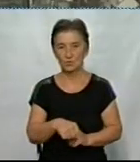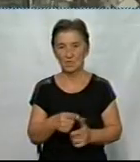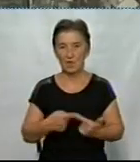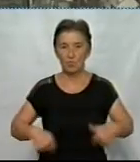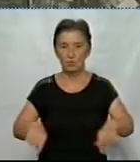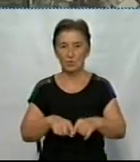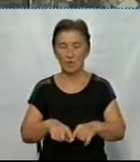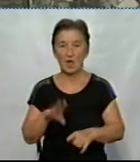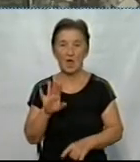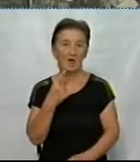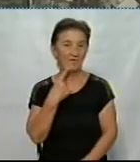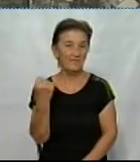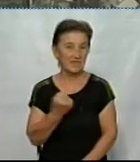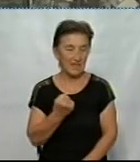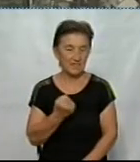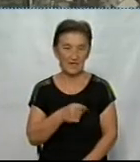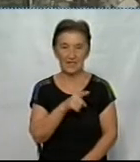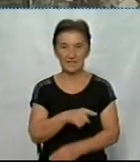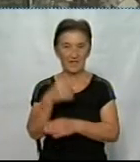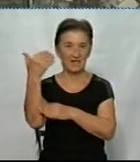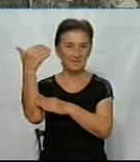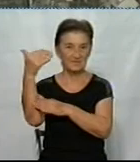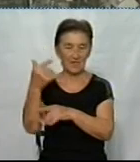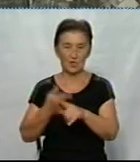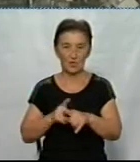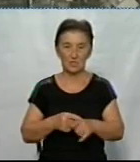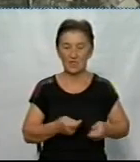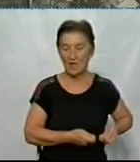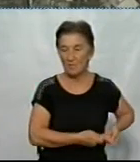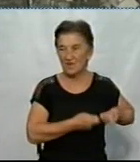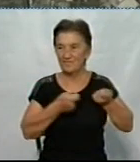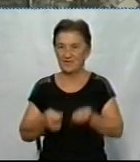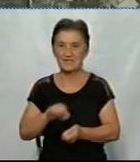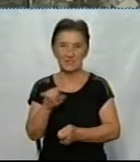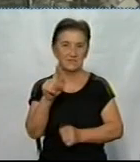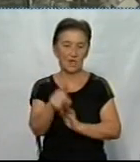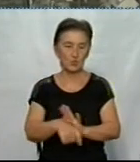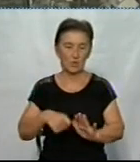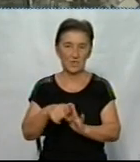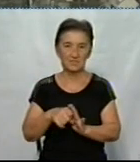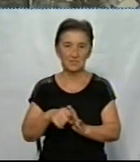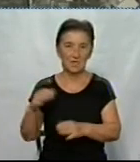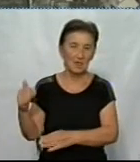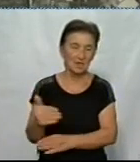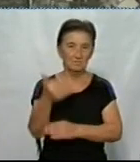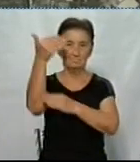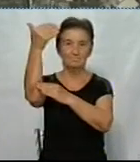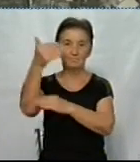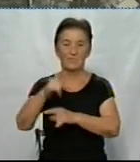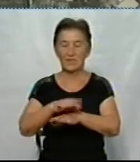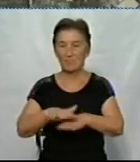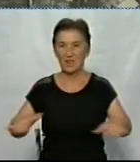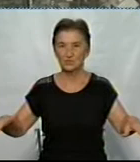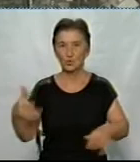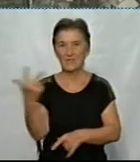неділю до Дня українського прапору цей бойовий стяг, який бійці винесли з території Донецького аеропорту, піднімуть на плацу 3-го полку. Олександр